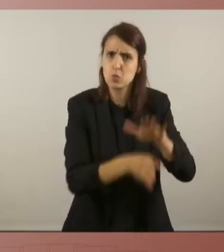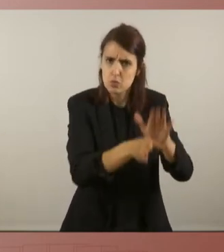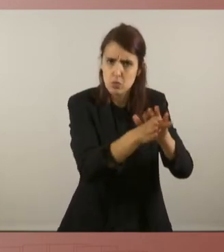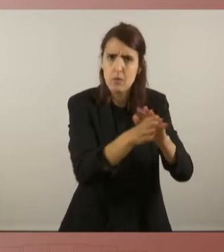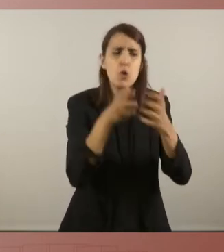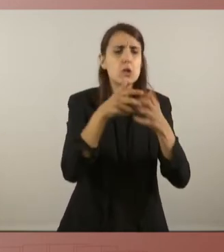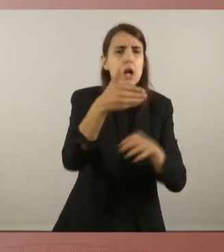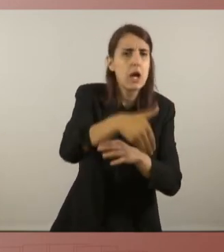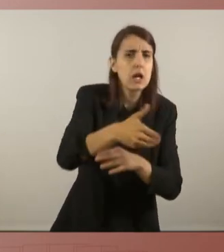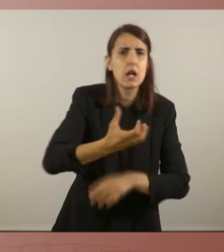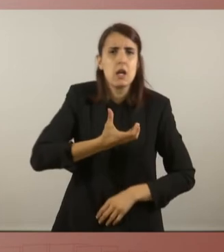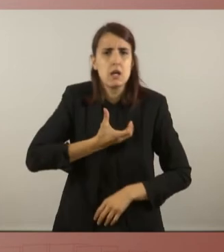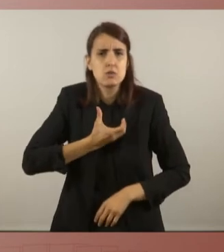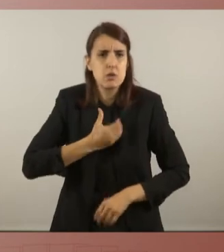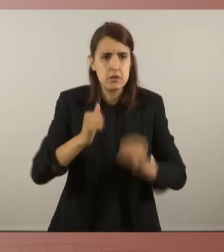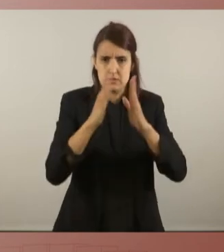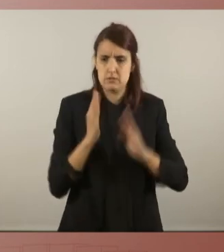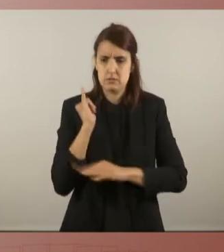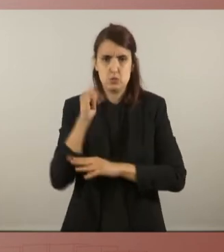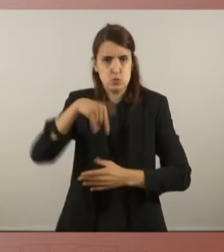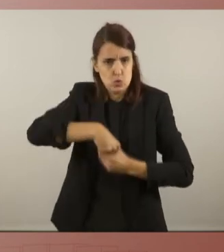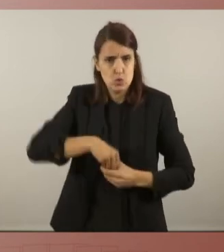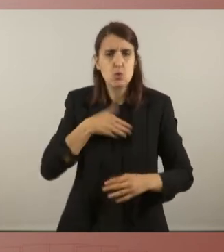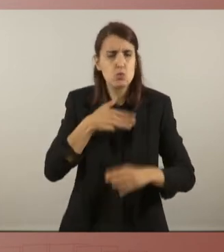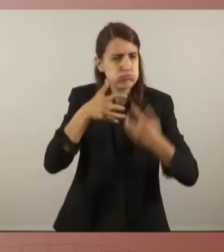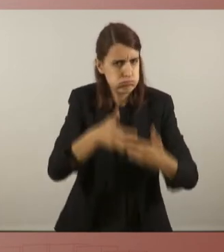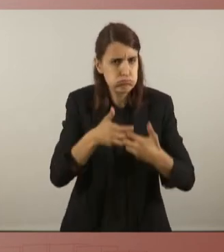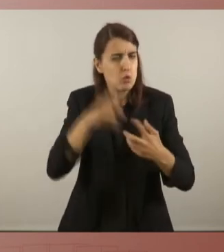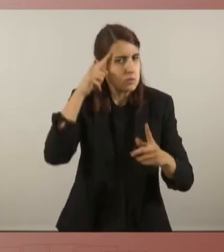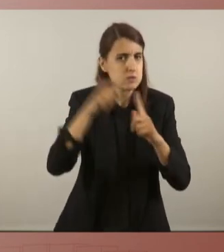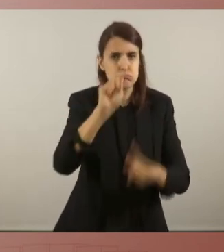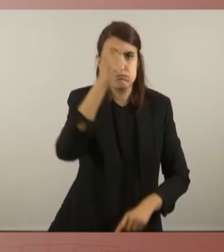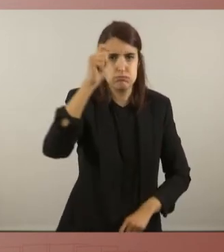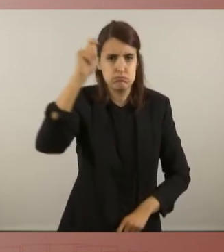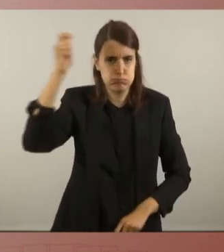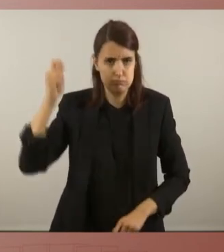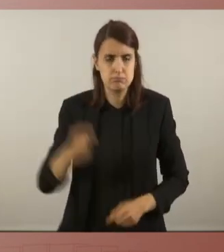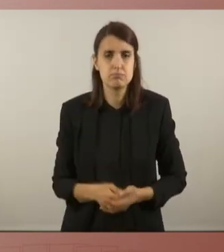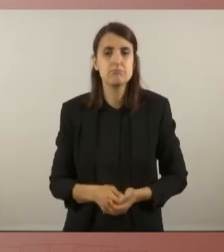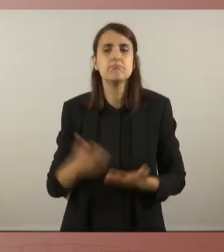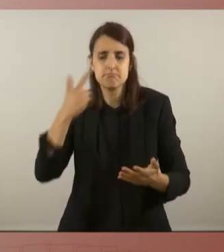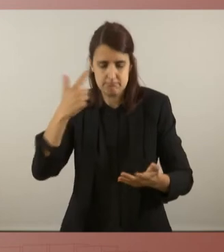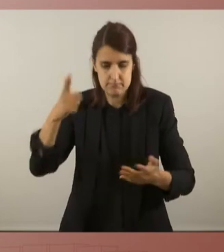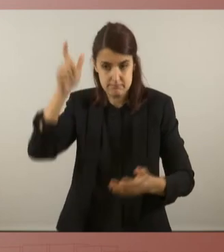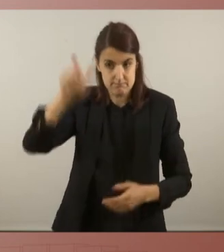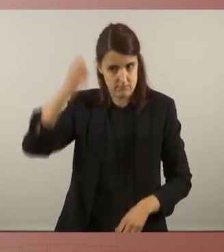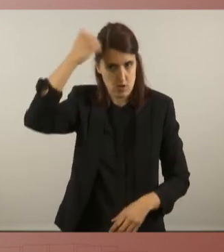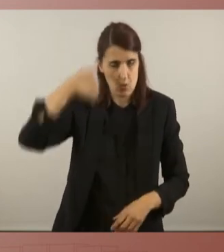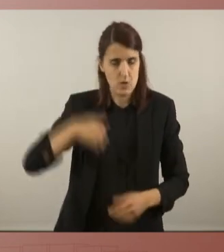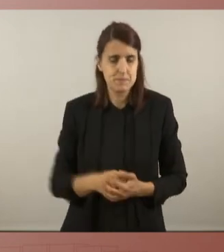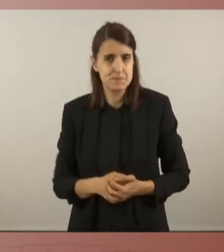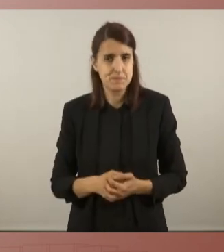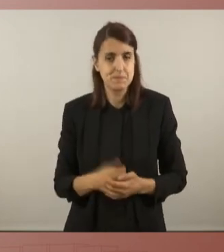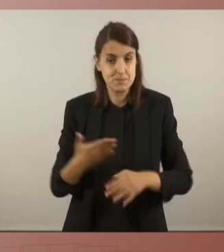des dels ajuntaments i des d'aquestes institucions per tal d'assolir-los. I miri, senyora Agonès, escoltant